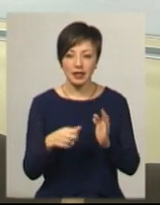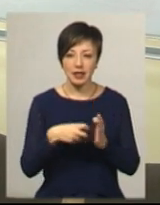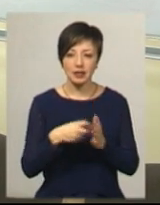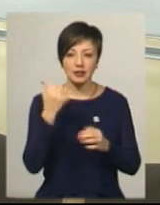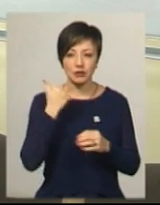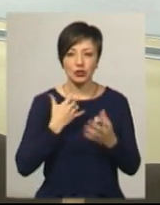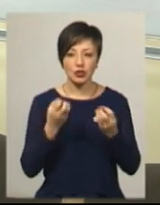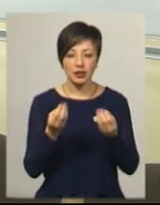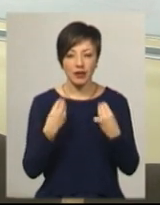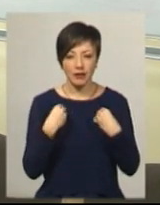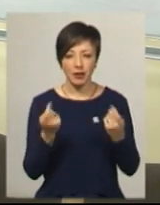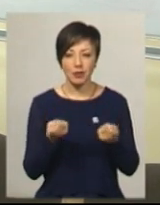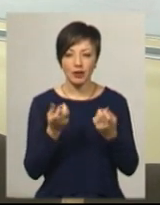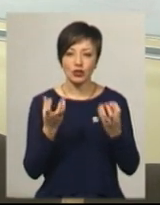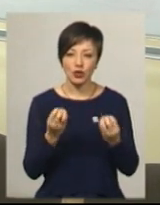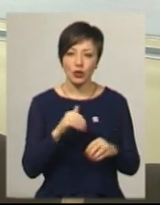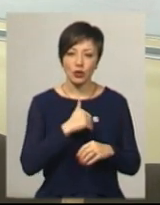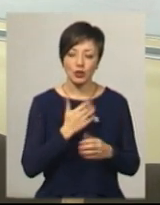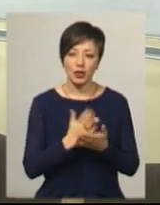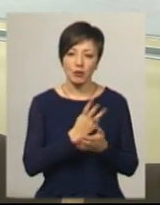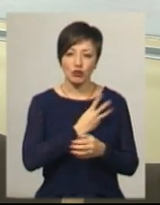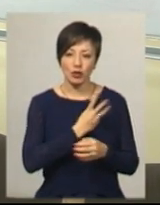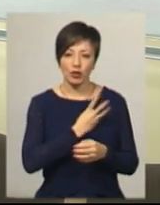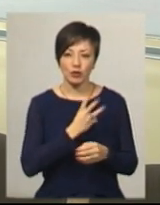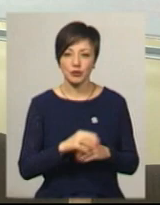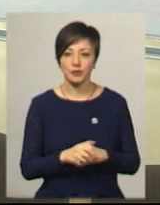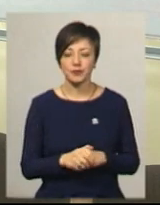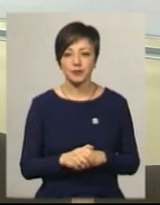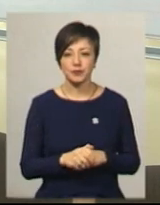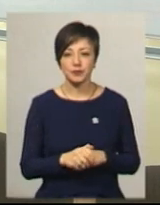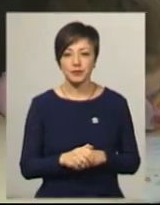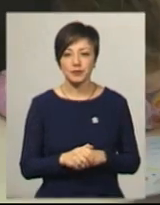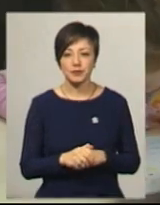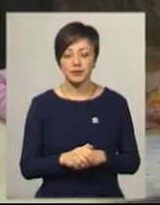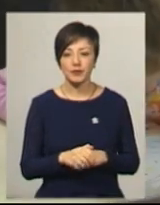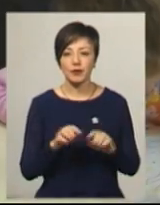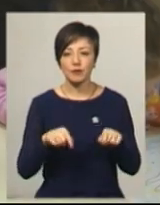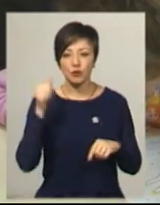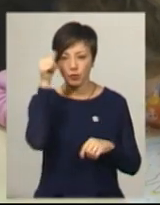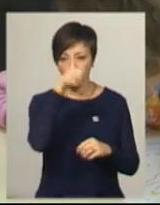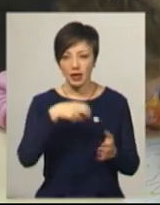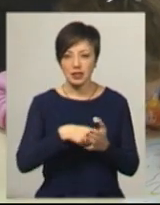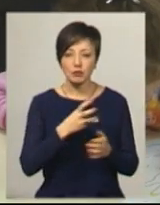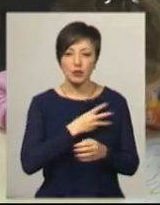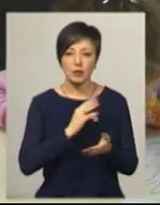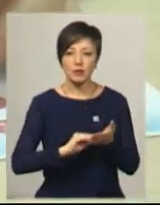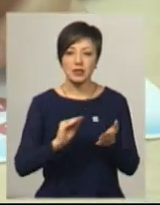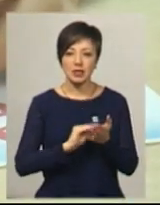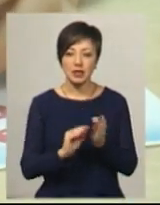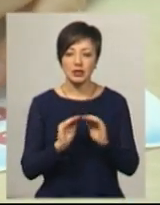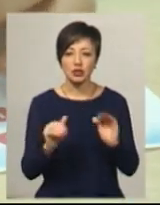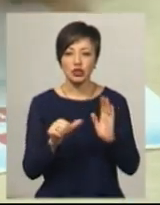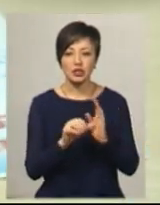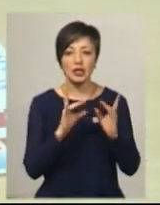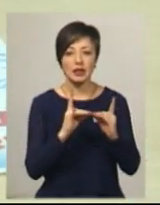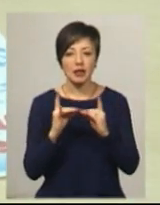дзвонять ще, давайте, ще мало хочемо, є бажаючі, які хочуть зробити приємне діткам. Цьому році листи з побажаннями писали вихованці шести